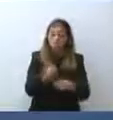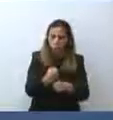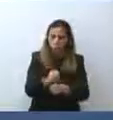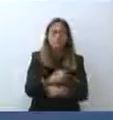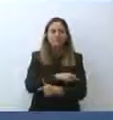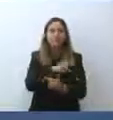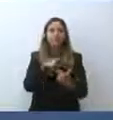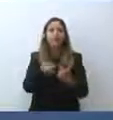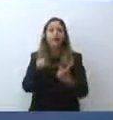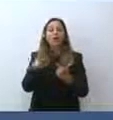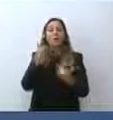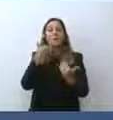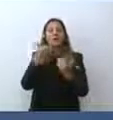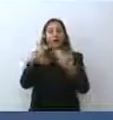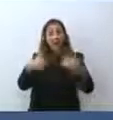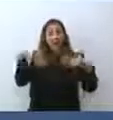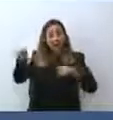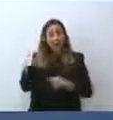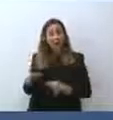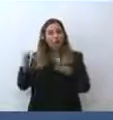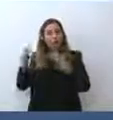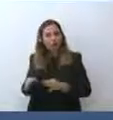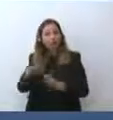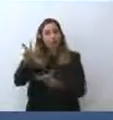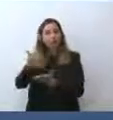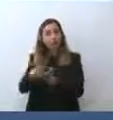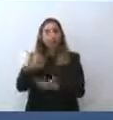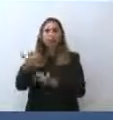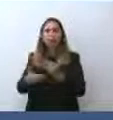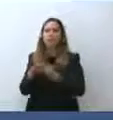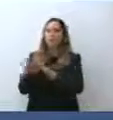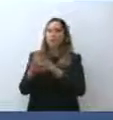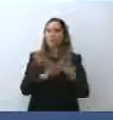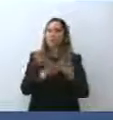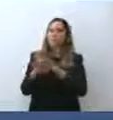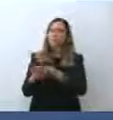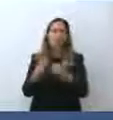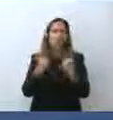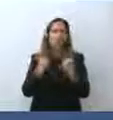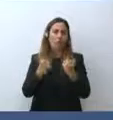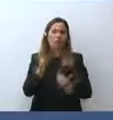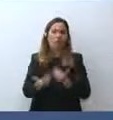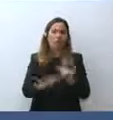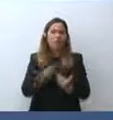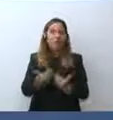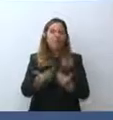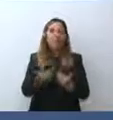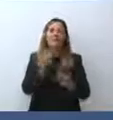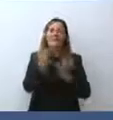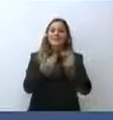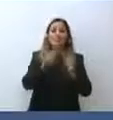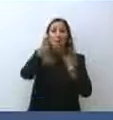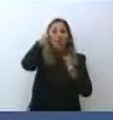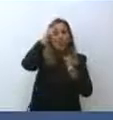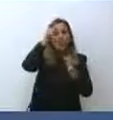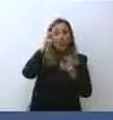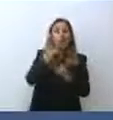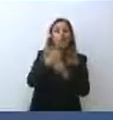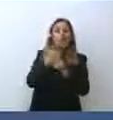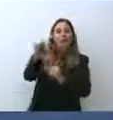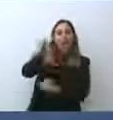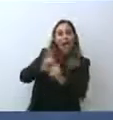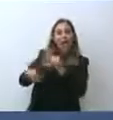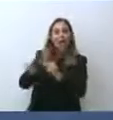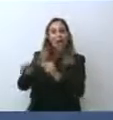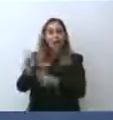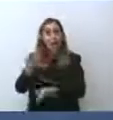decide, sono integrati. Questo non vuol dire che il governo debba fare il mestiere dei partiti come i